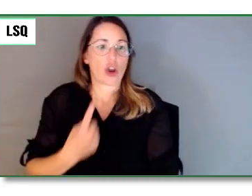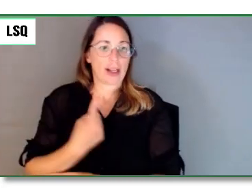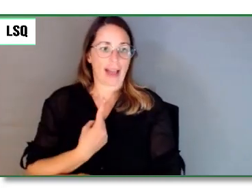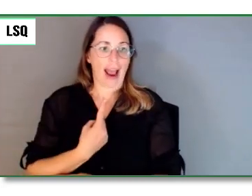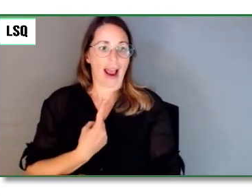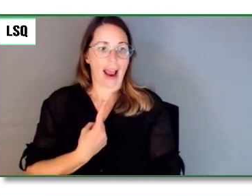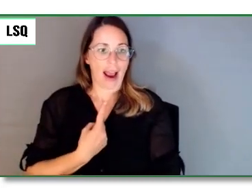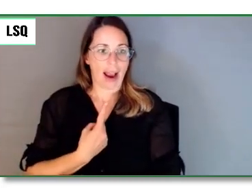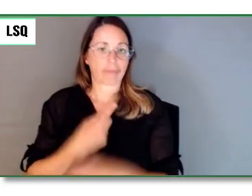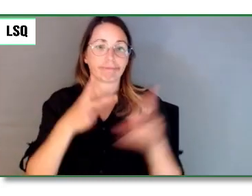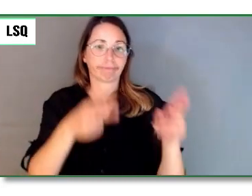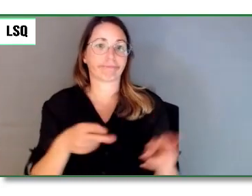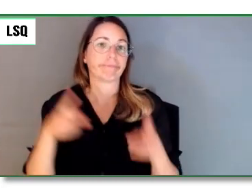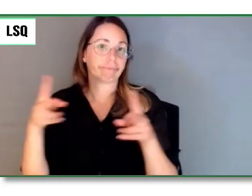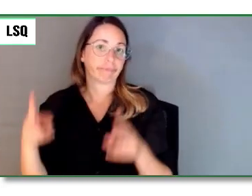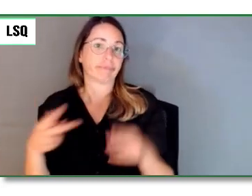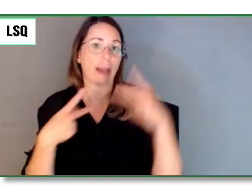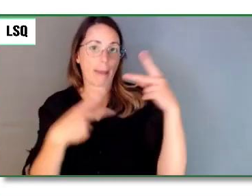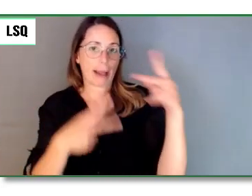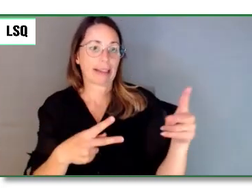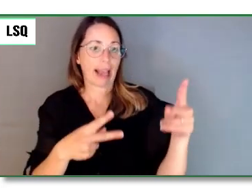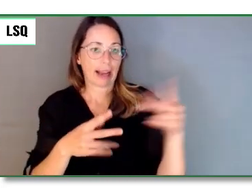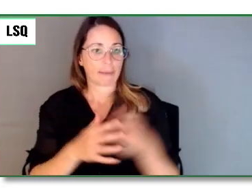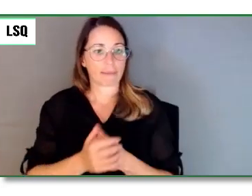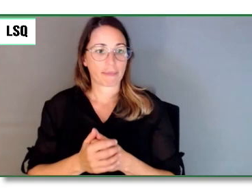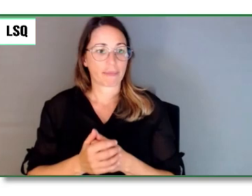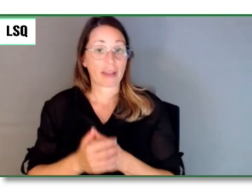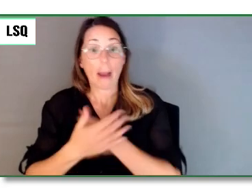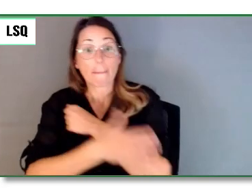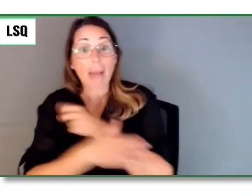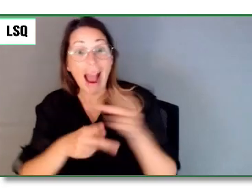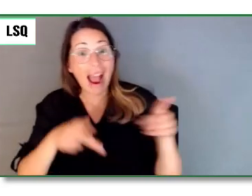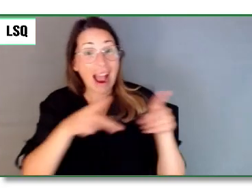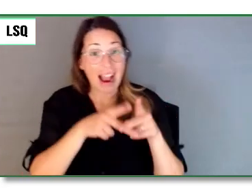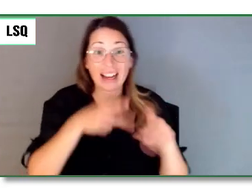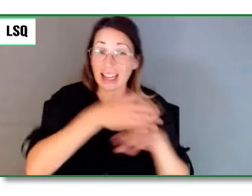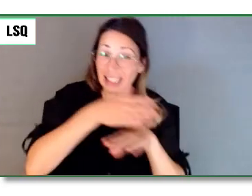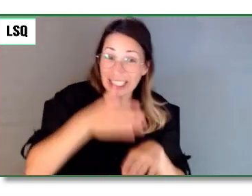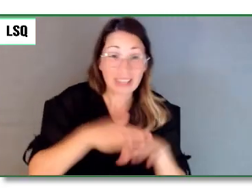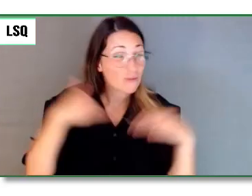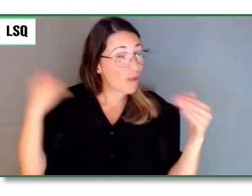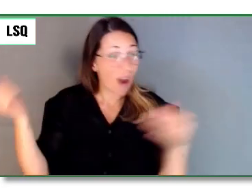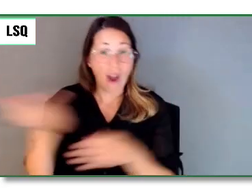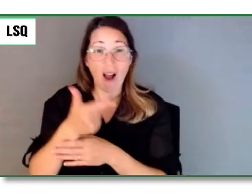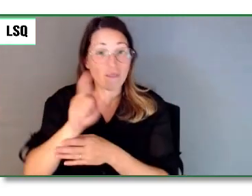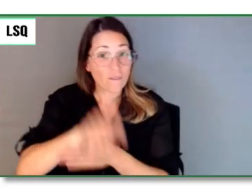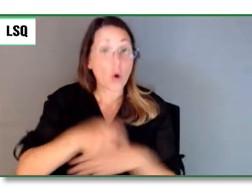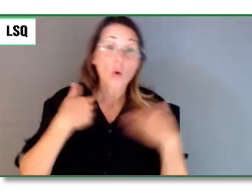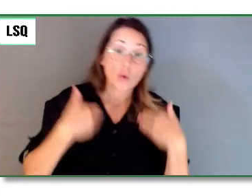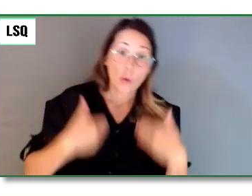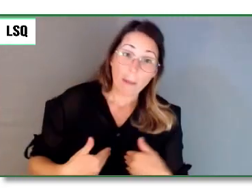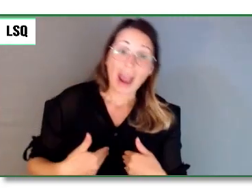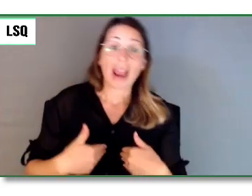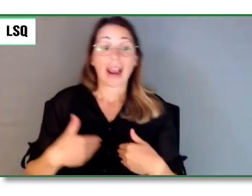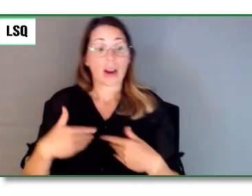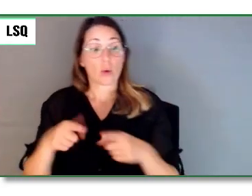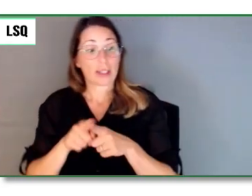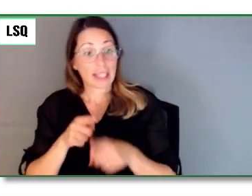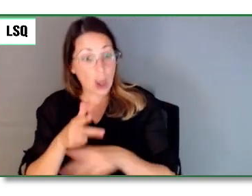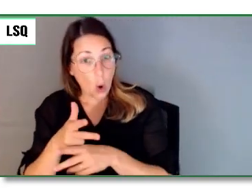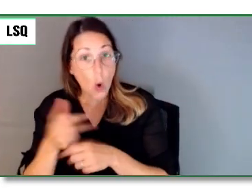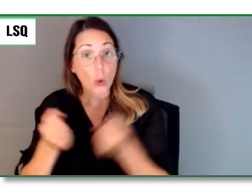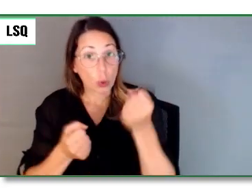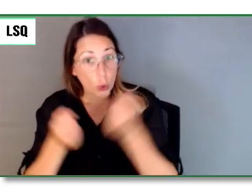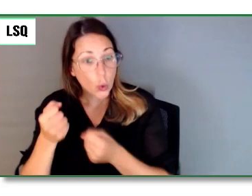Ceux qui travaillent à la préservation disent qu'en principe, c'est incompatible et qu'il est